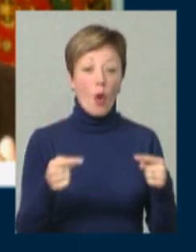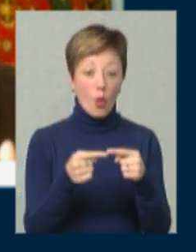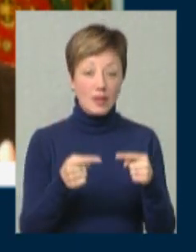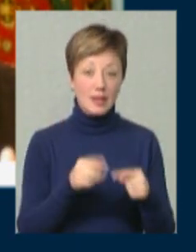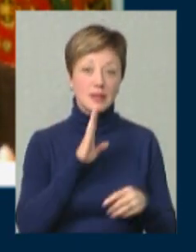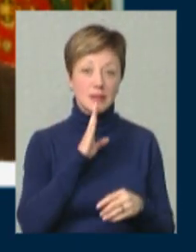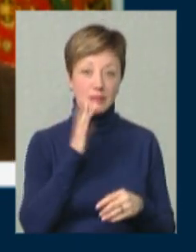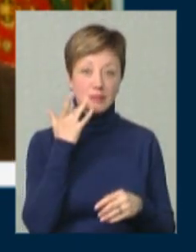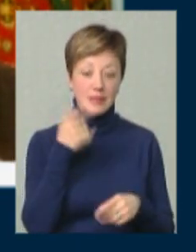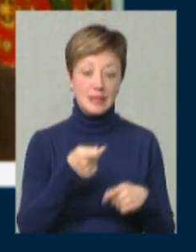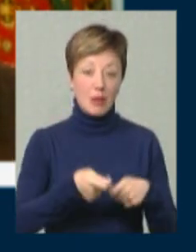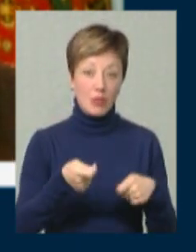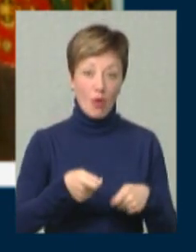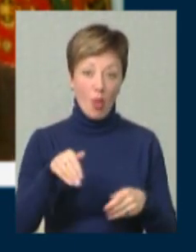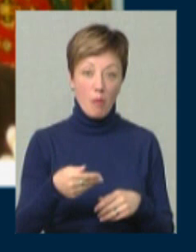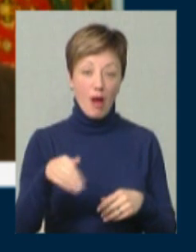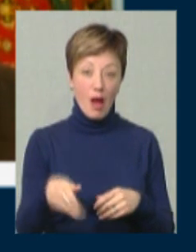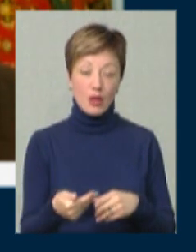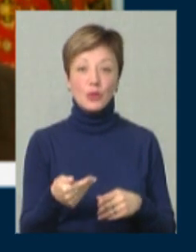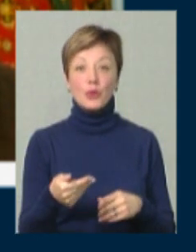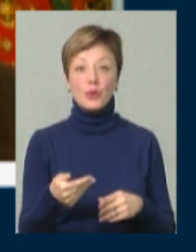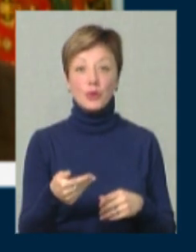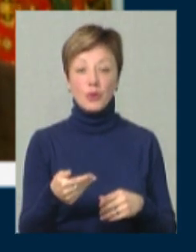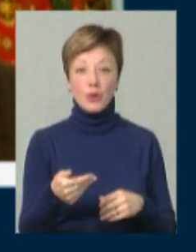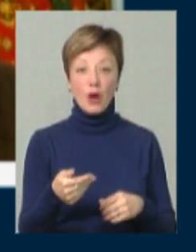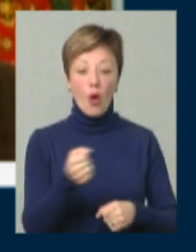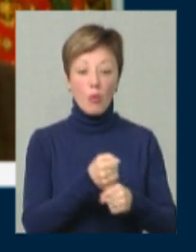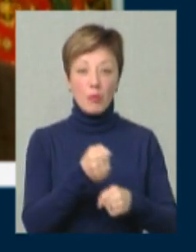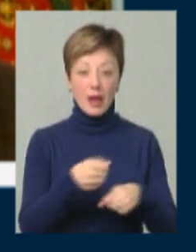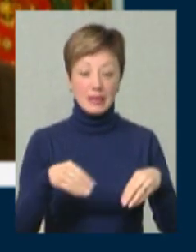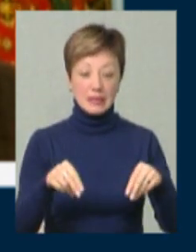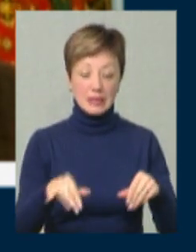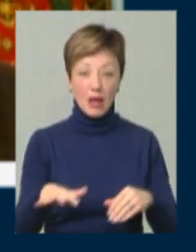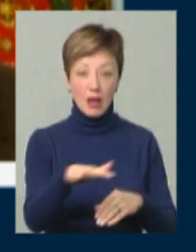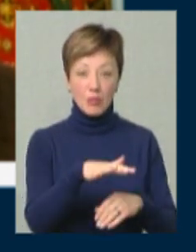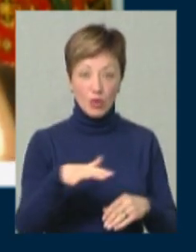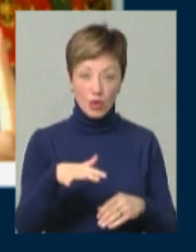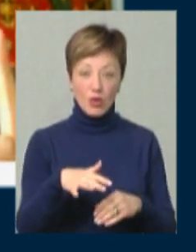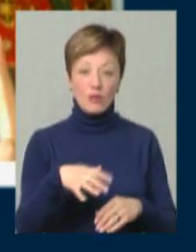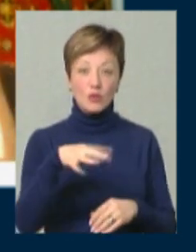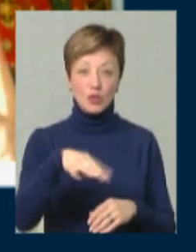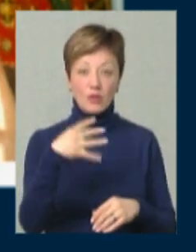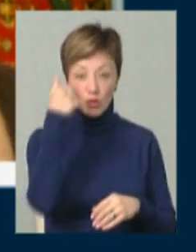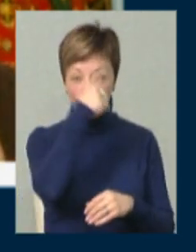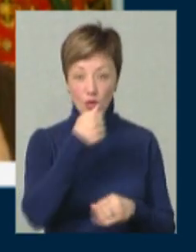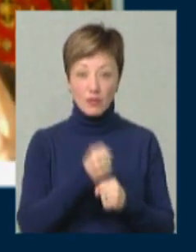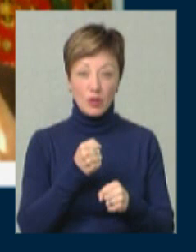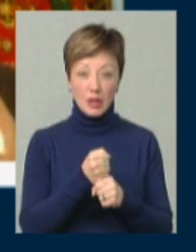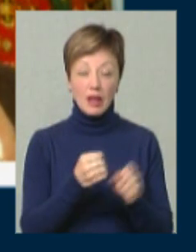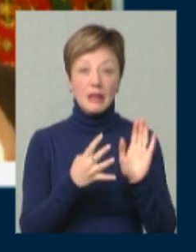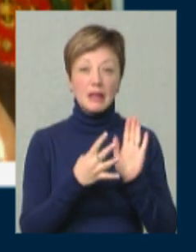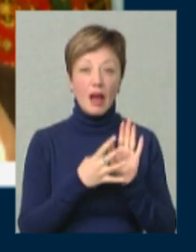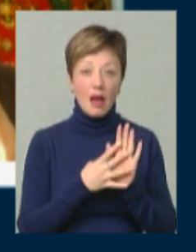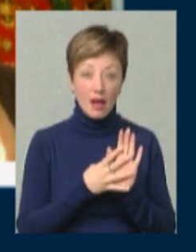американки з сапкою, лопаткою обробляли землю і виробили в 44-му році, якщо не помиляюсь,